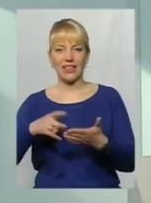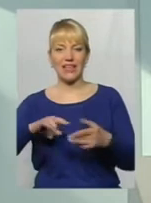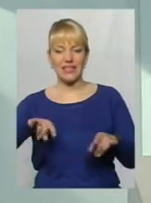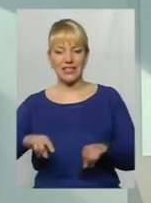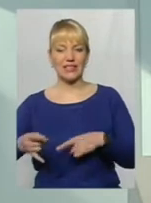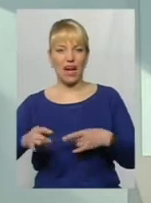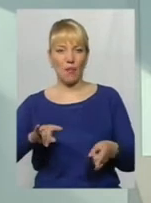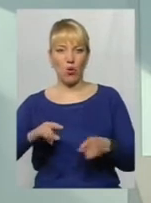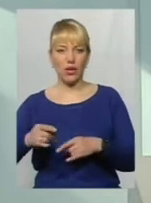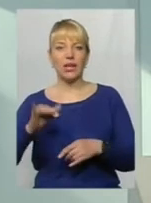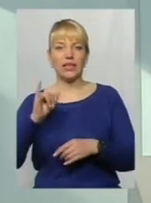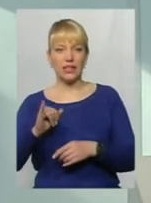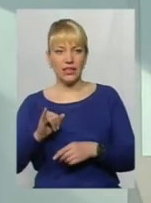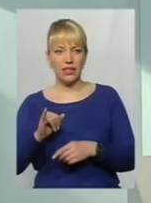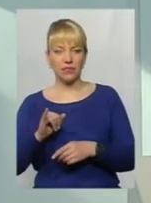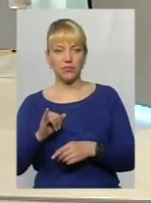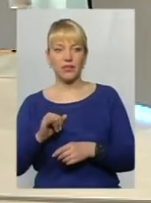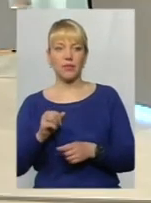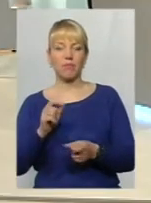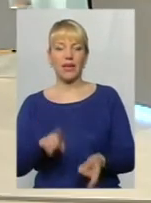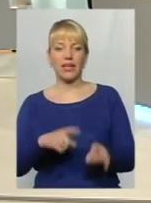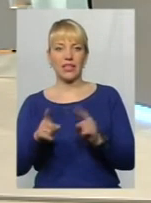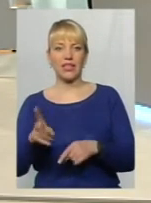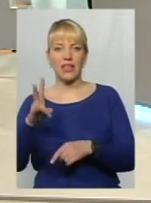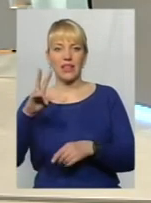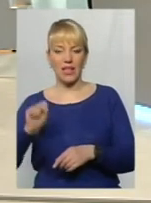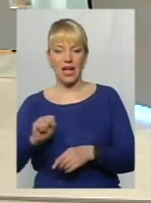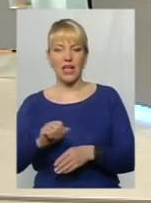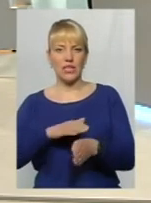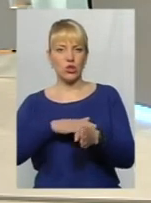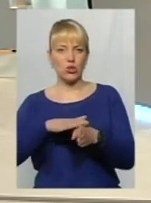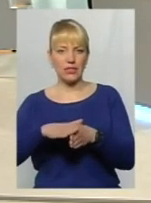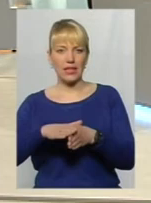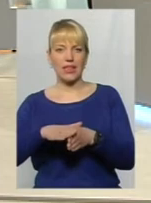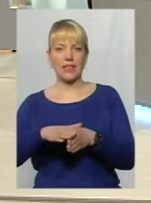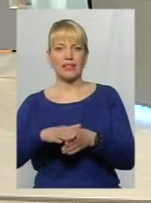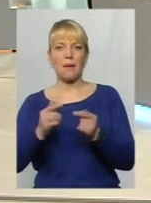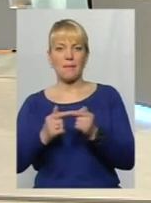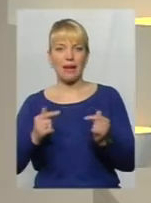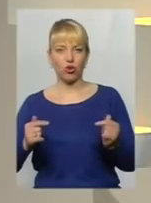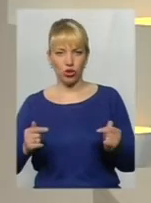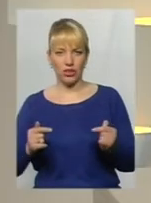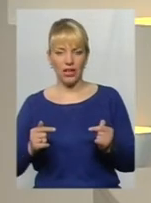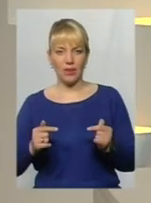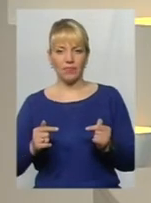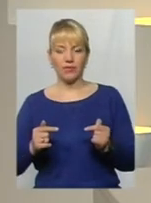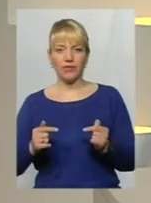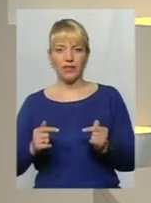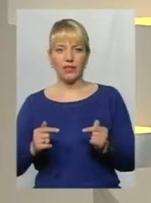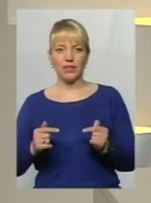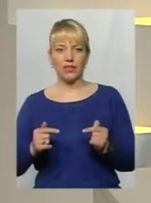перейти на суцільний метод влаштування